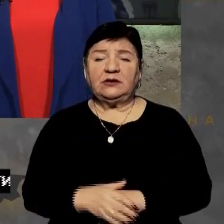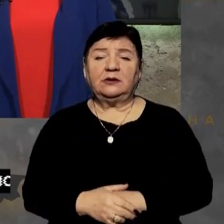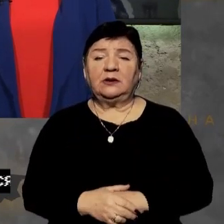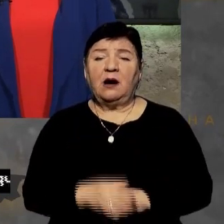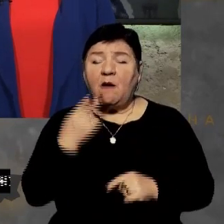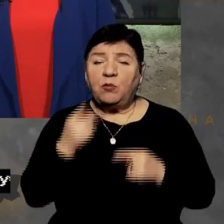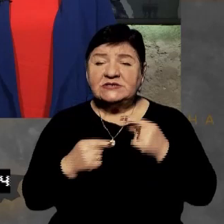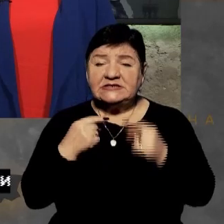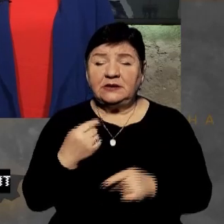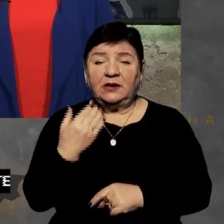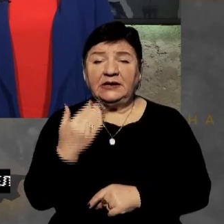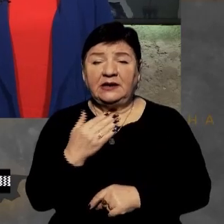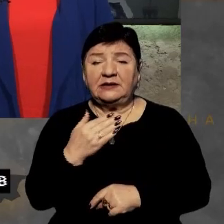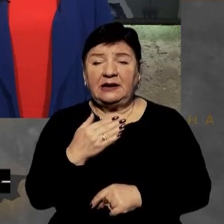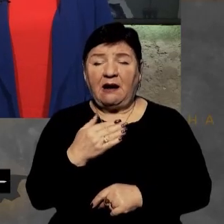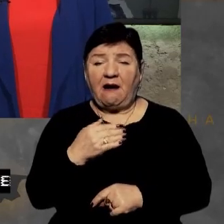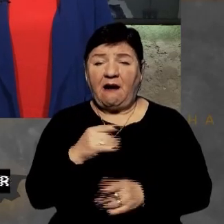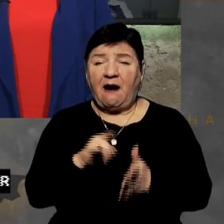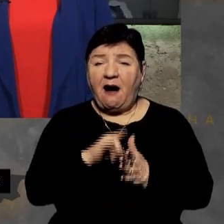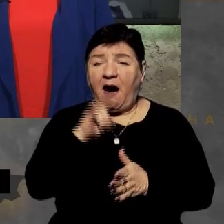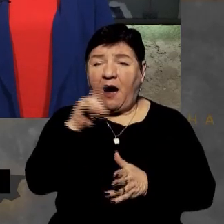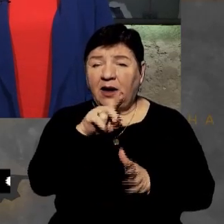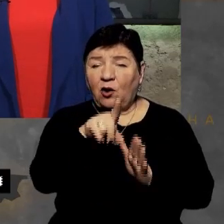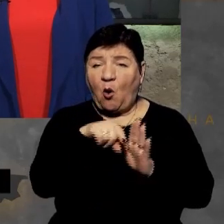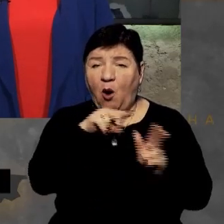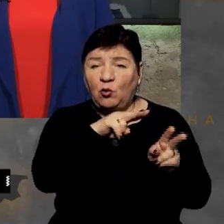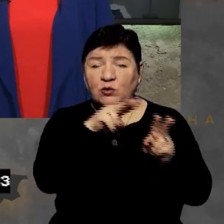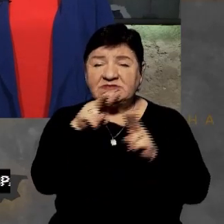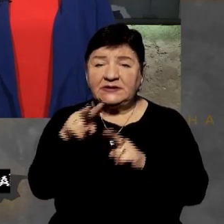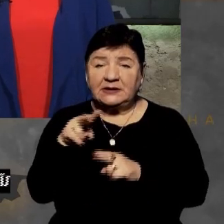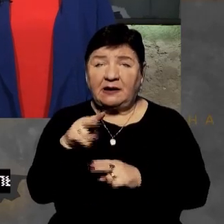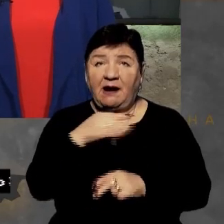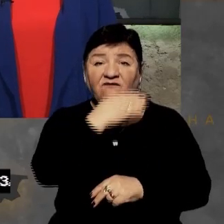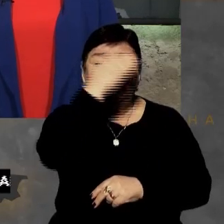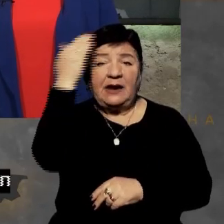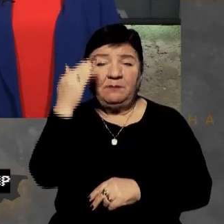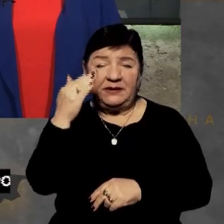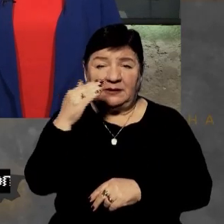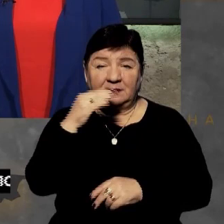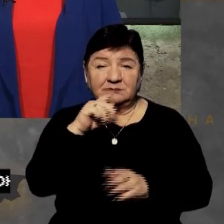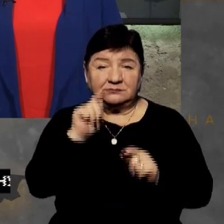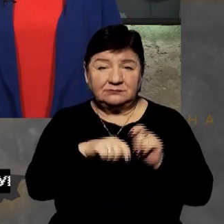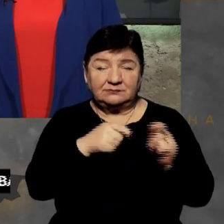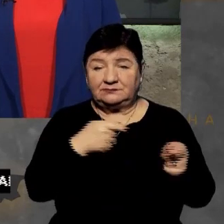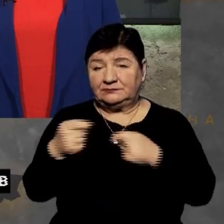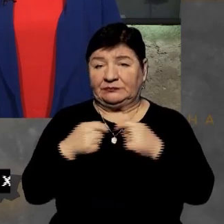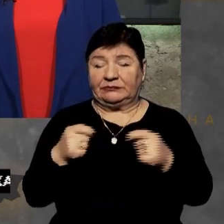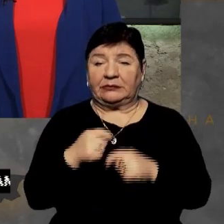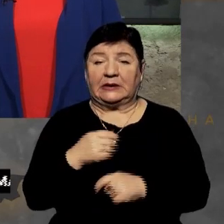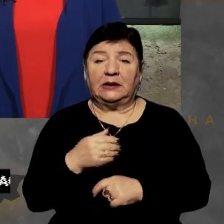Постійно їхня аеророзвідка висить в небі, вони коригують